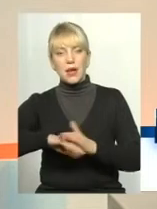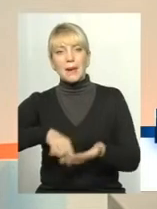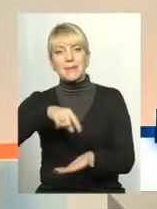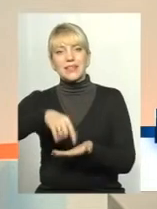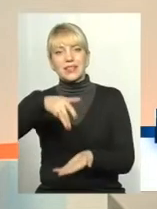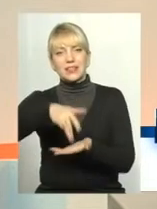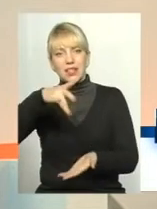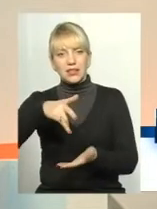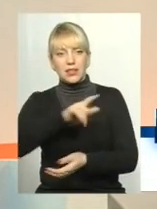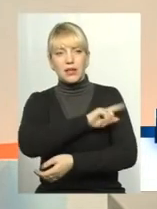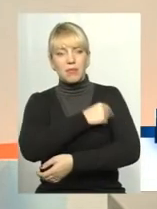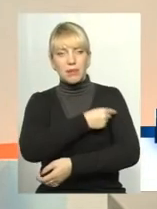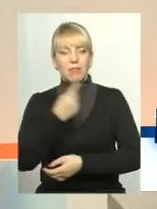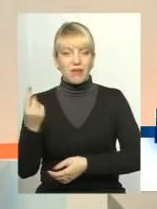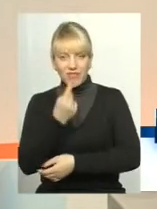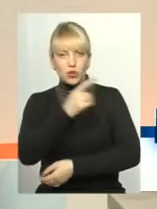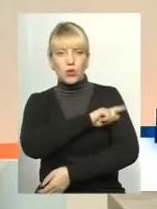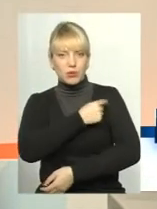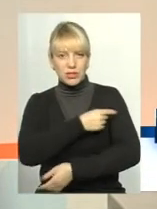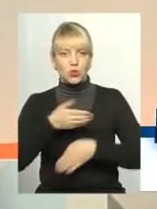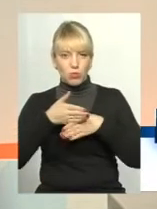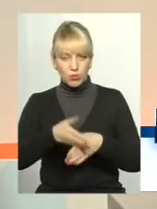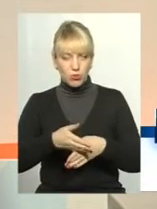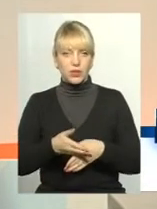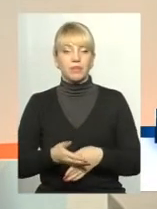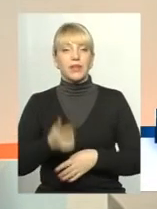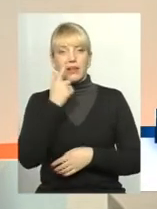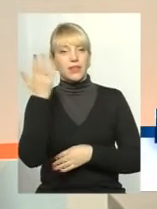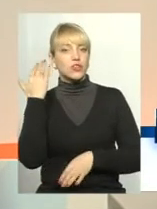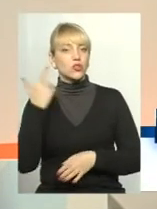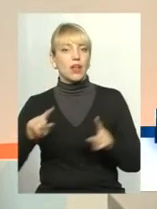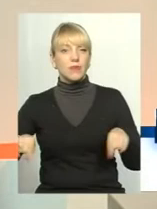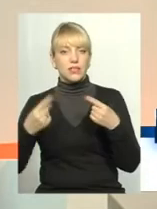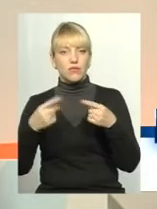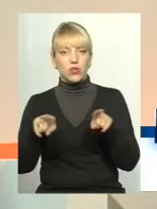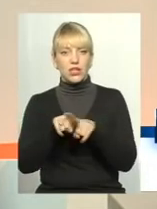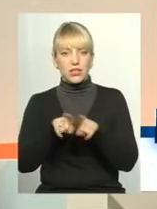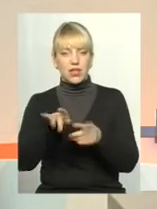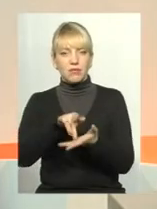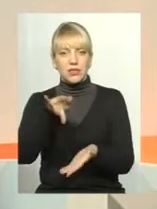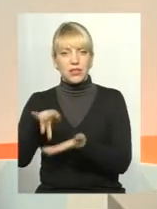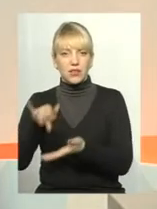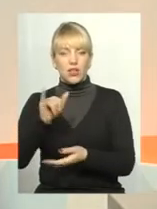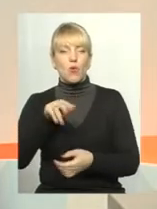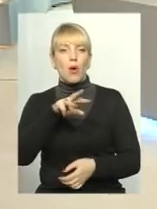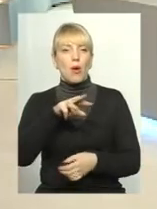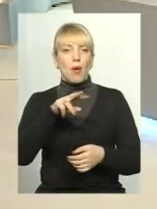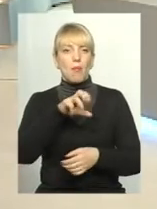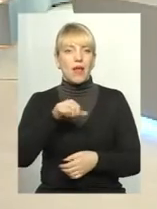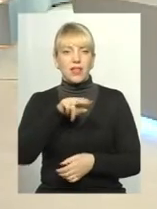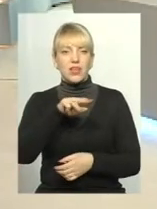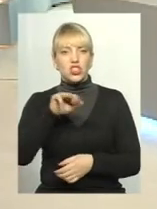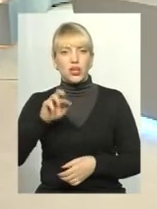центр первинно-медико-санітарної допомоги. Нещодавно створені такі самі центри у Меджибожі і